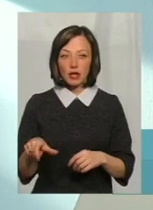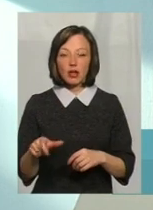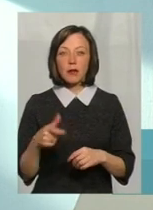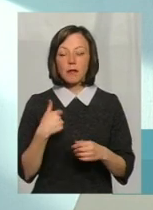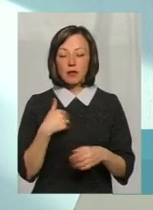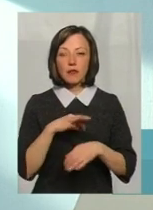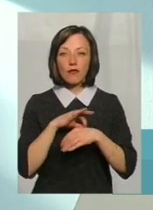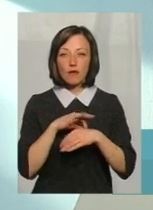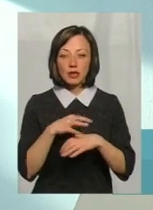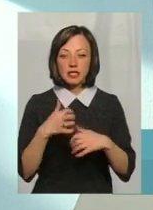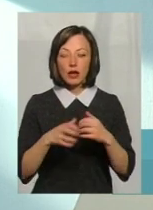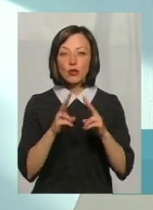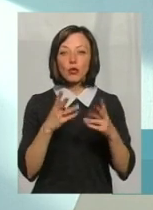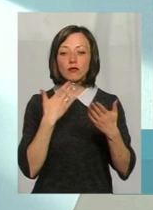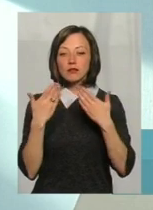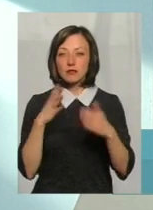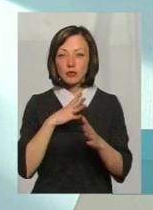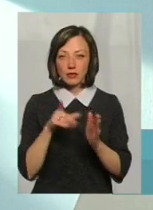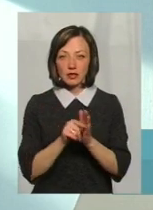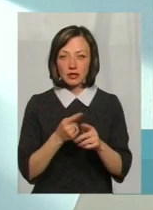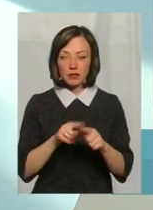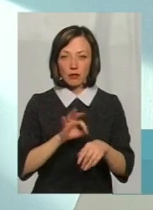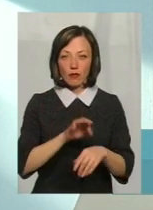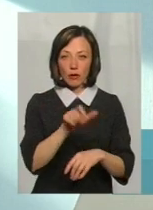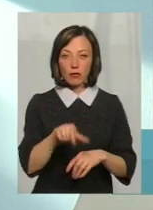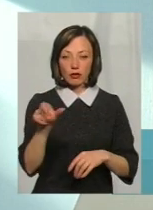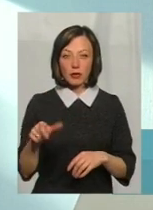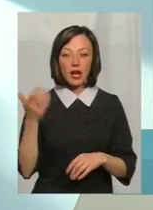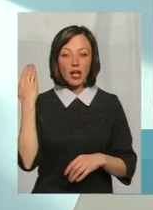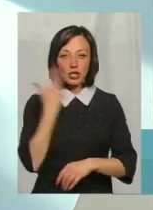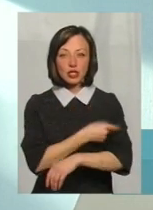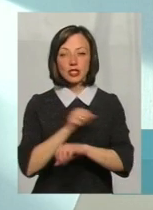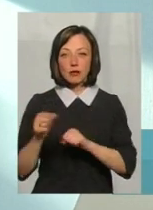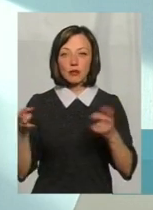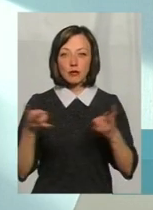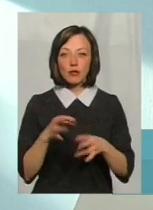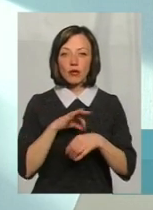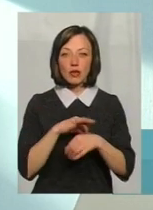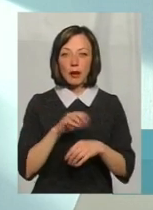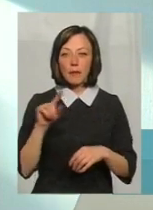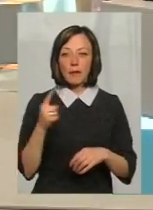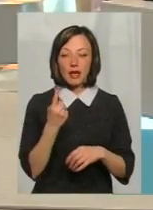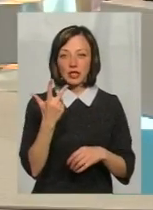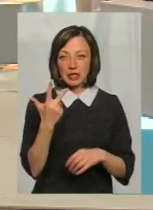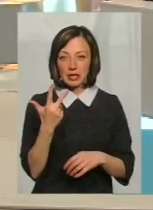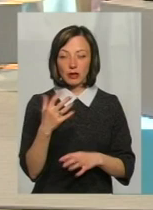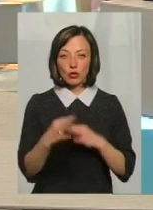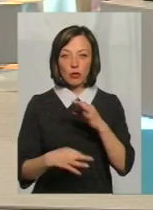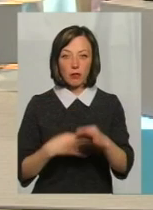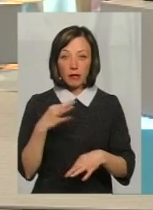Тобто, ми проводимо серед контактних щеплення. І якщо раніше ці щеплення потрібно було проводити в перші три доби,